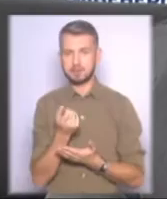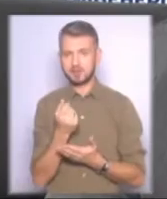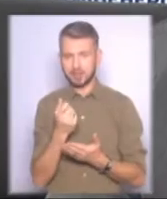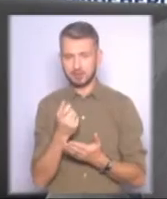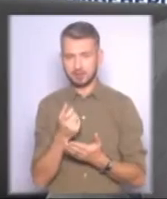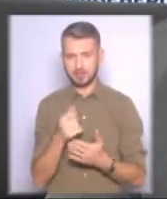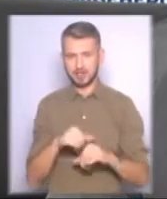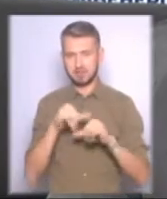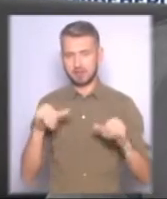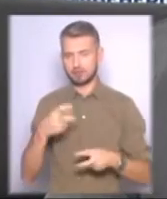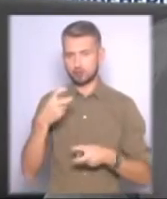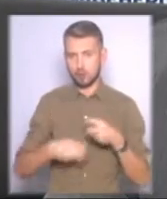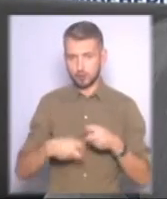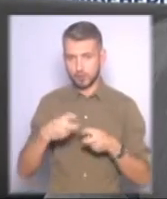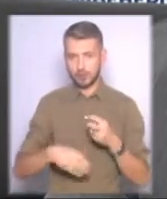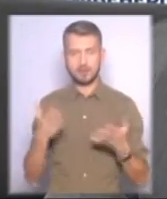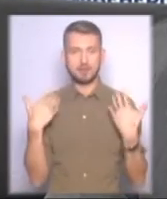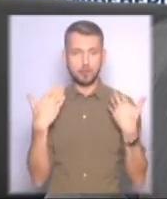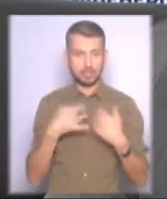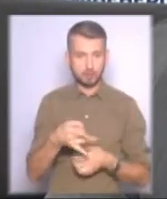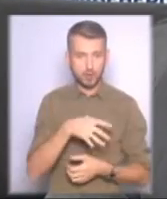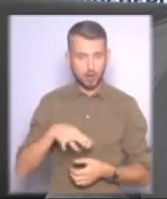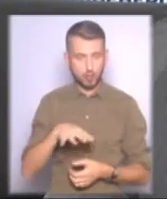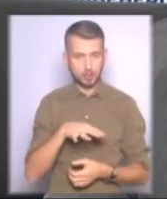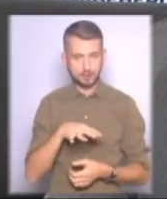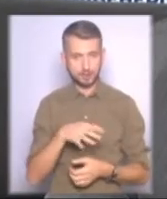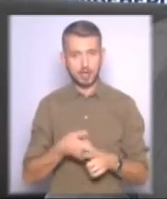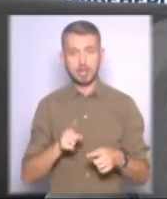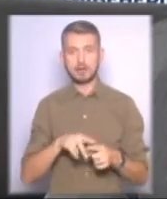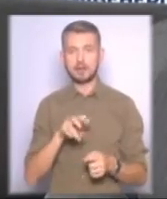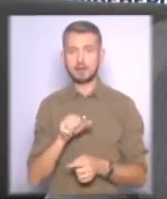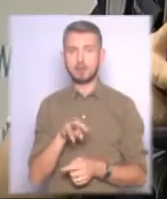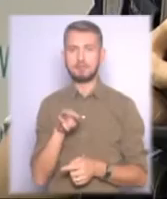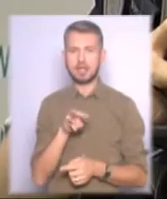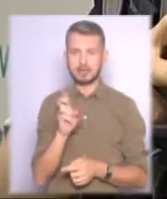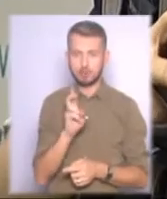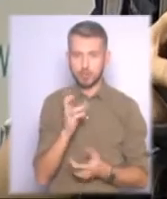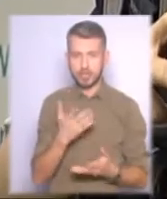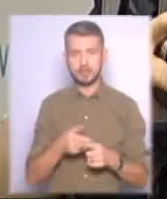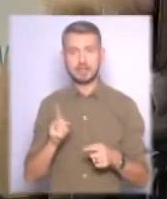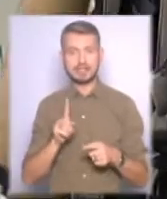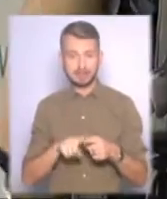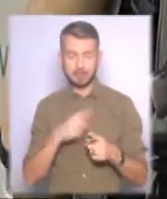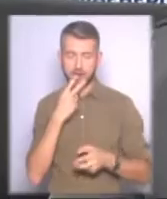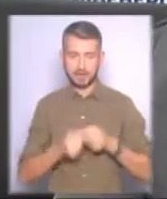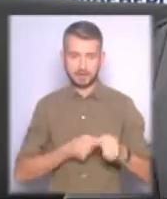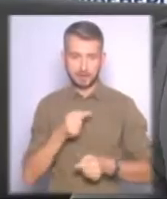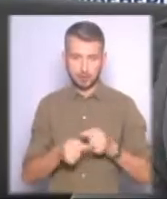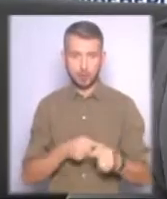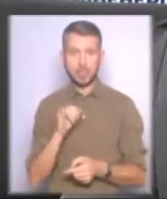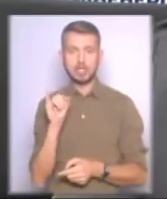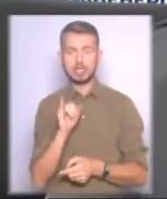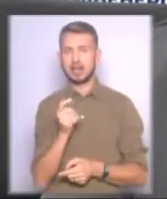пошкоджуваності в Святошино, в Святошинському районі, це на Микільській Борщогільці, це традиційно. І невеликий